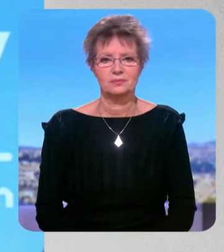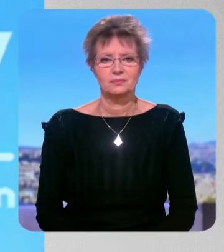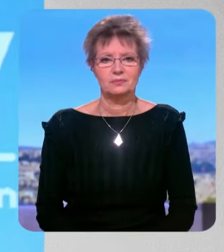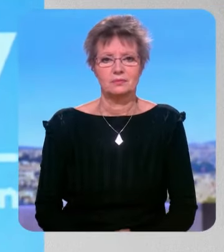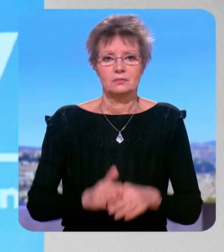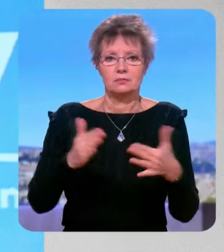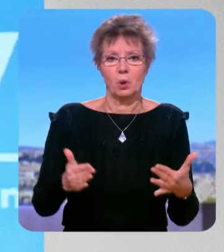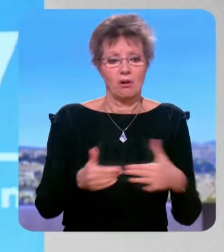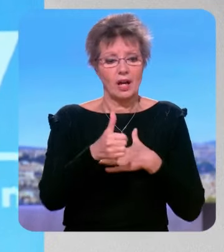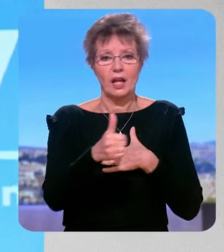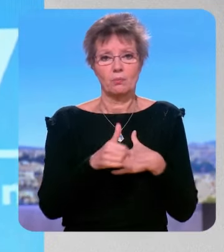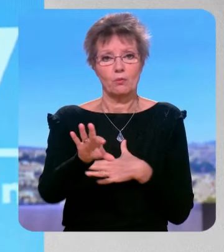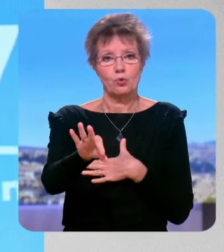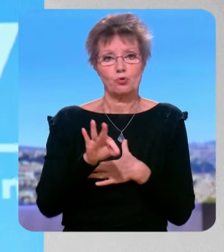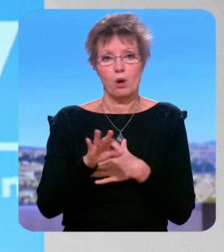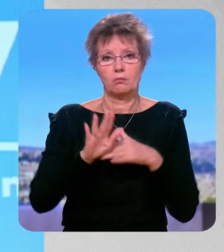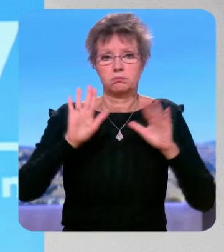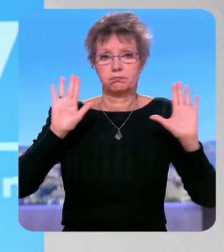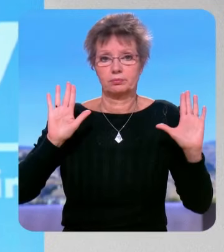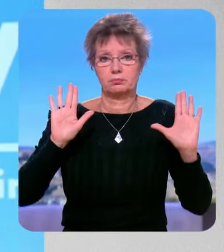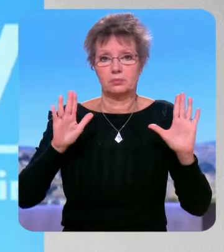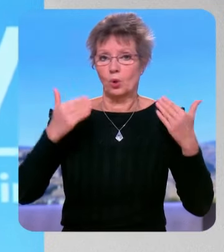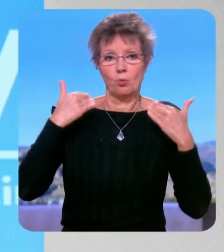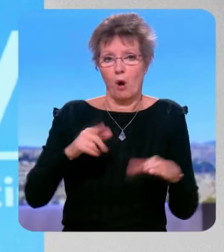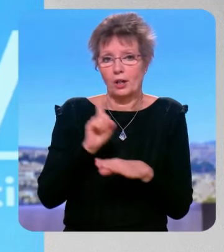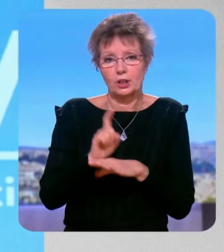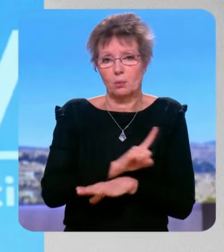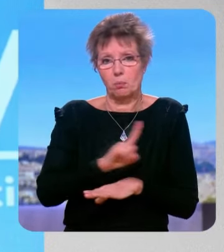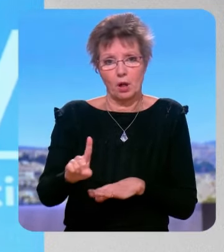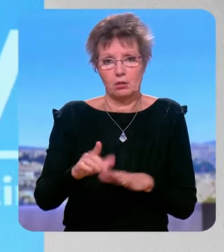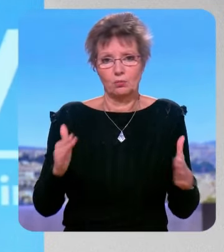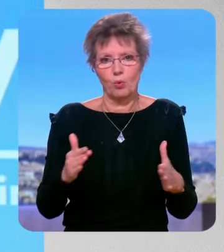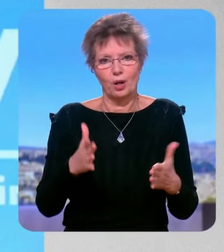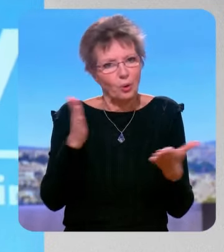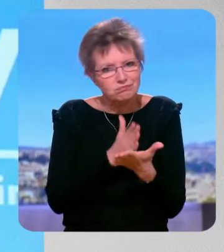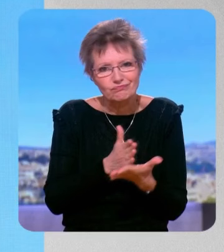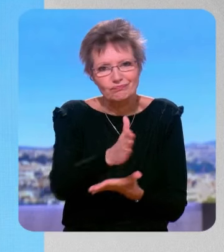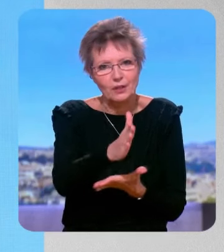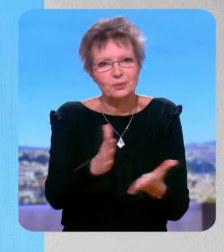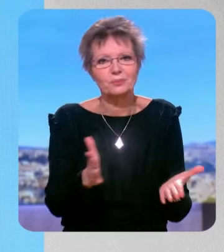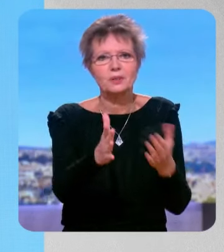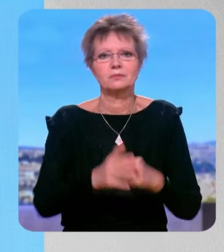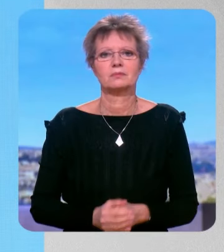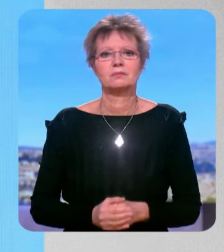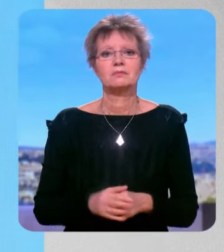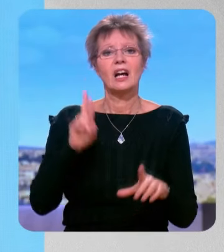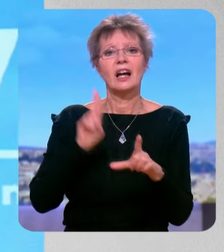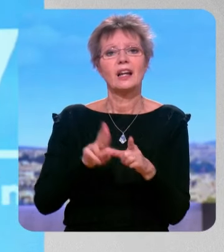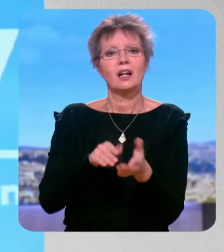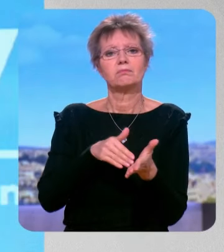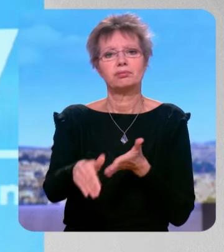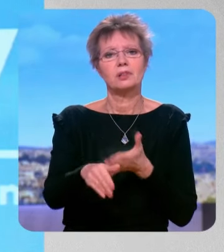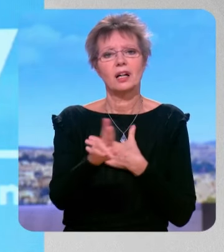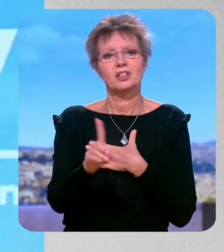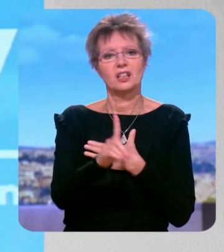fois elle a fait un choix et moi je ne serais pas à la critiquer je je lui souhaite bon vent et bonne de l'exclure de l'air ce qu'a éric ciotti je ne sais pas